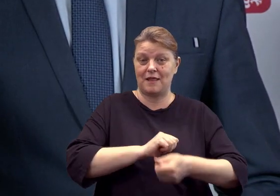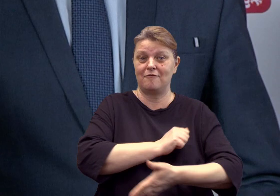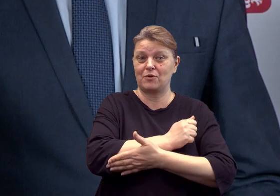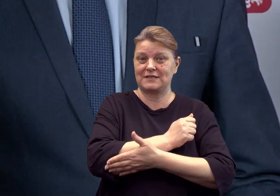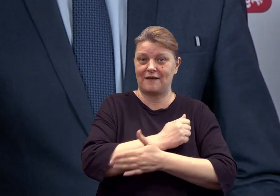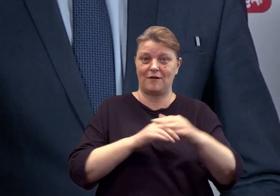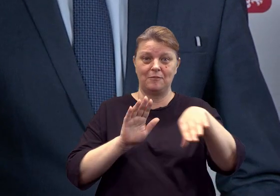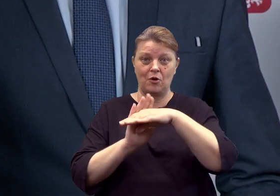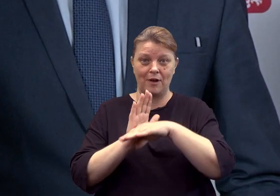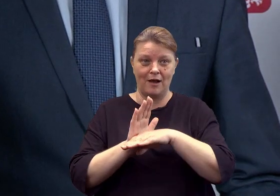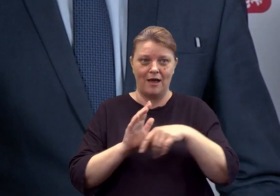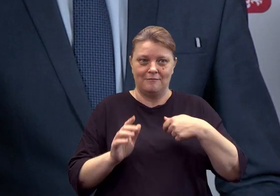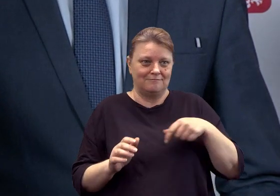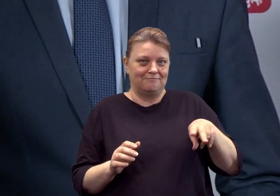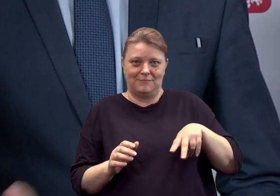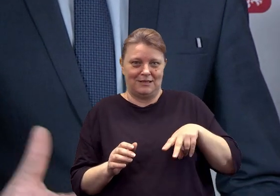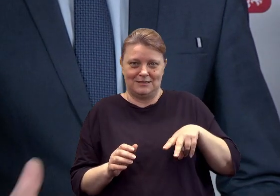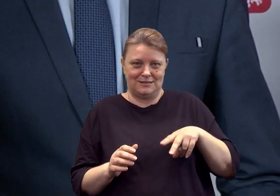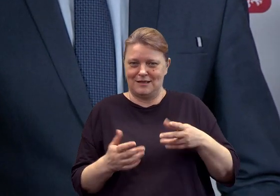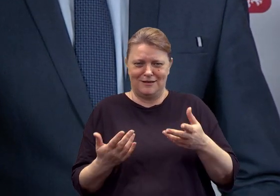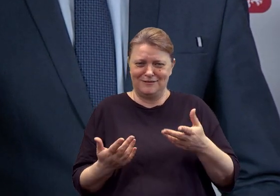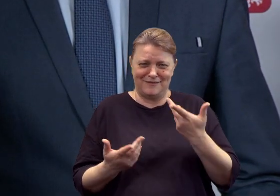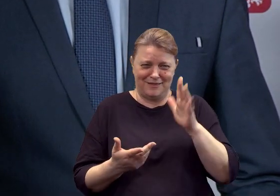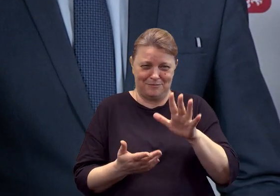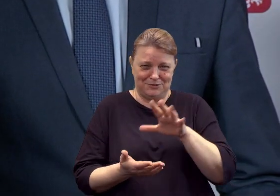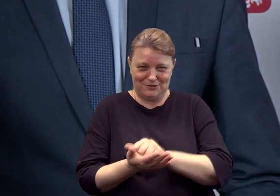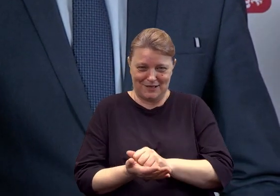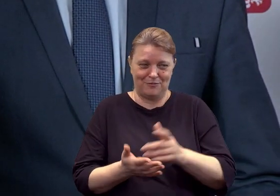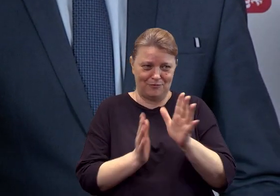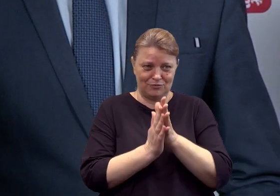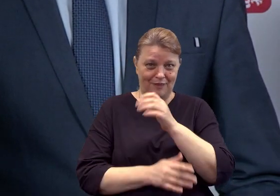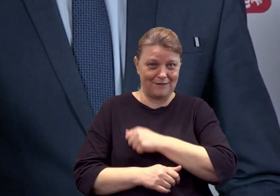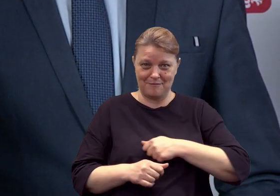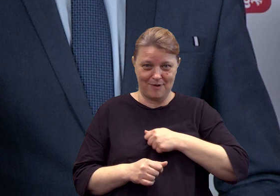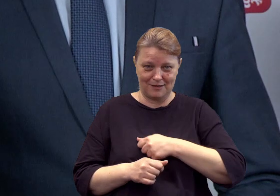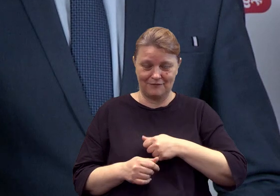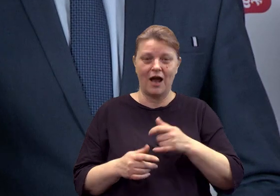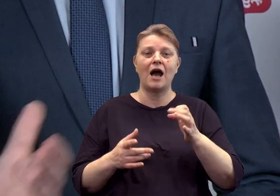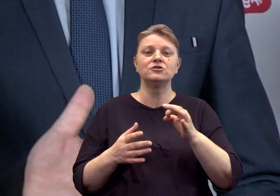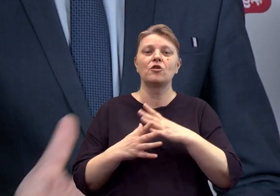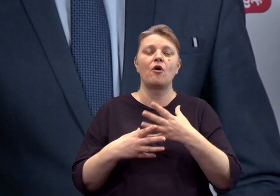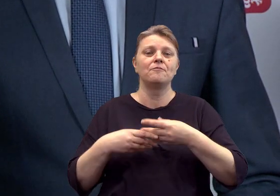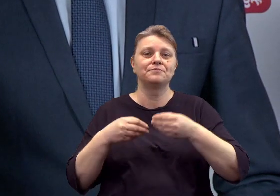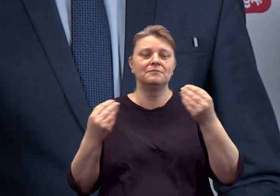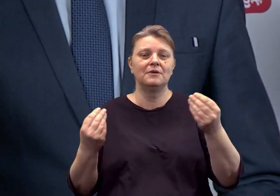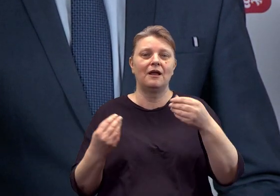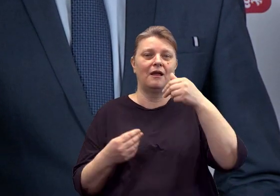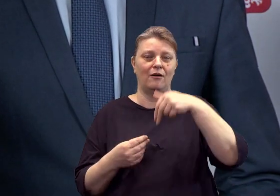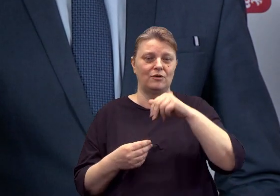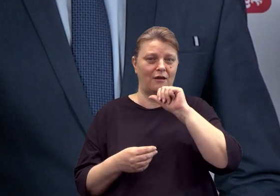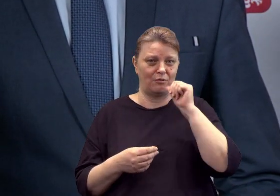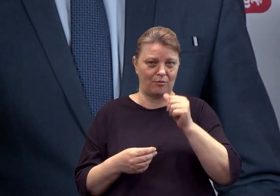minister edukacji i nauki Przemysław Czarnek. Proszę się tym nie przejmować. Co do ewolucji Unii Europejskiej, ona jest zupełnie widoczna.